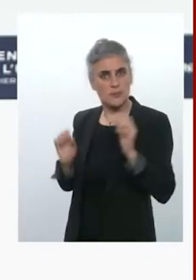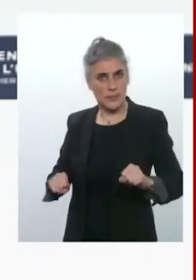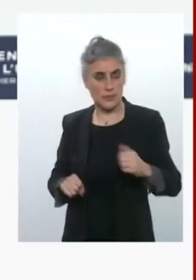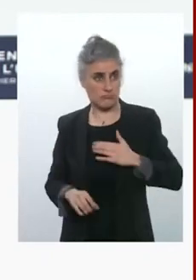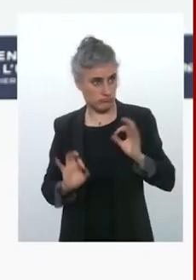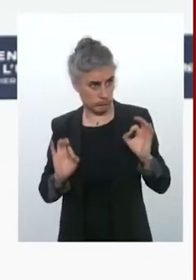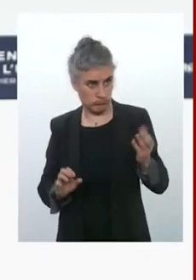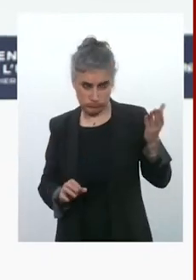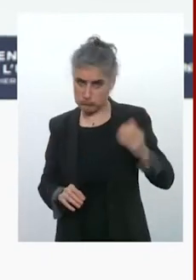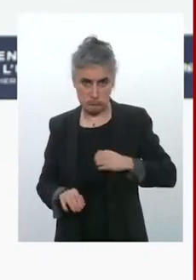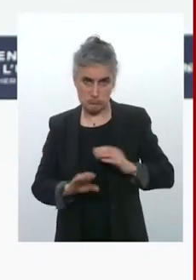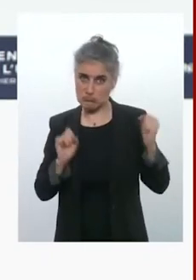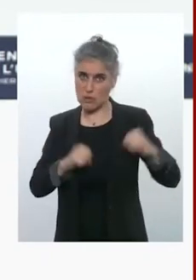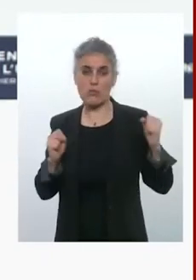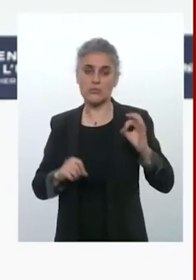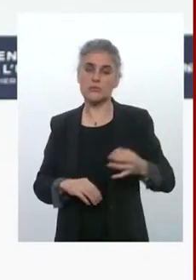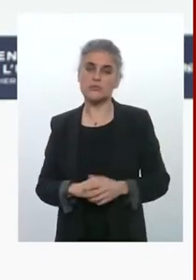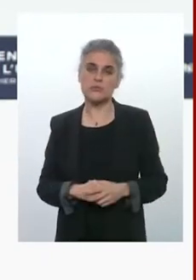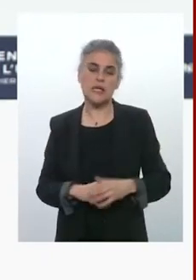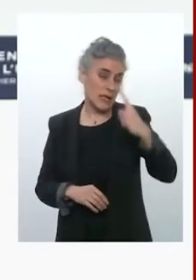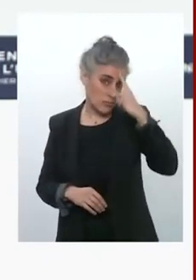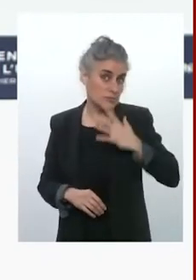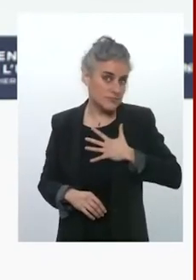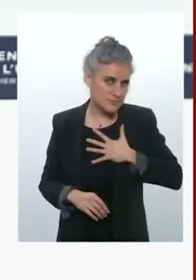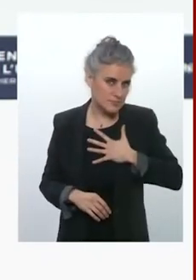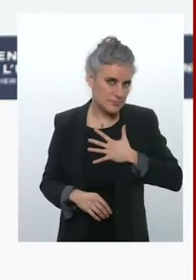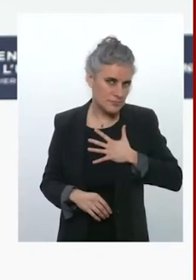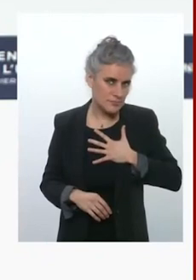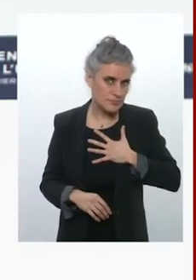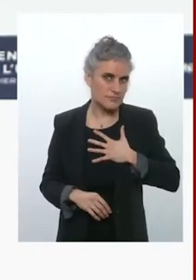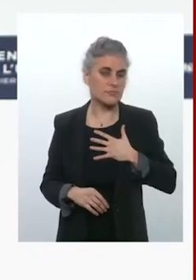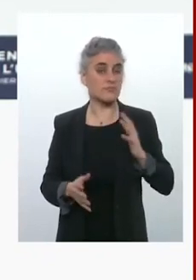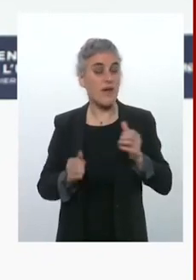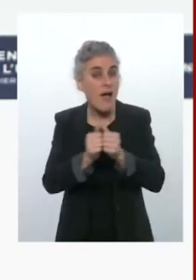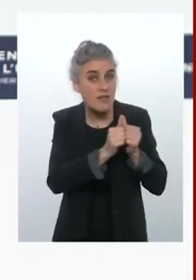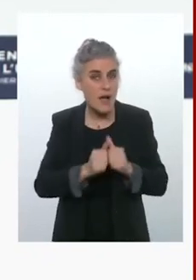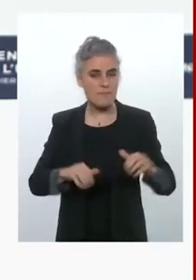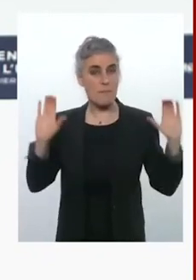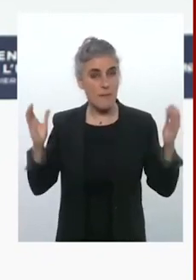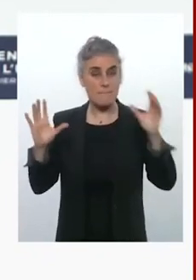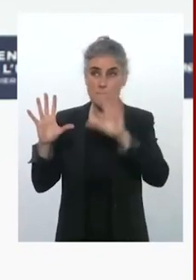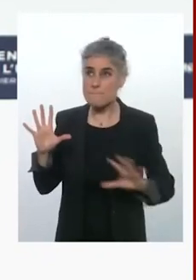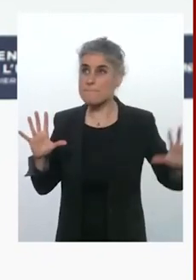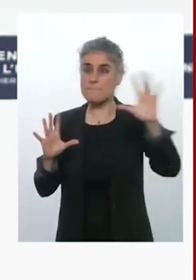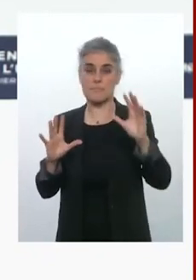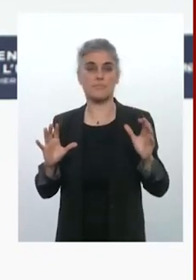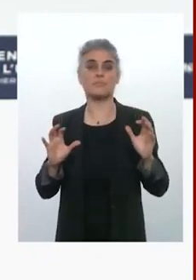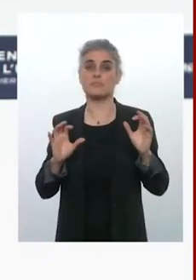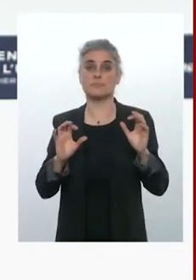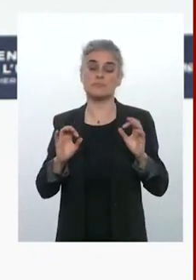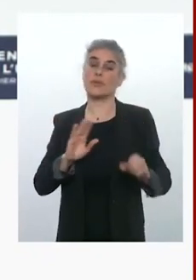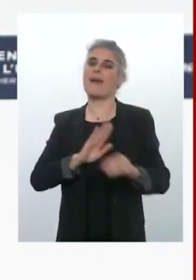pense que si nous avions la capacité, ensemble, de mettre en place exactement ce que nous avons fait en franco-allemand, d'abord, puis en européen,